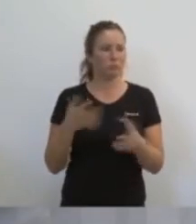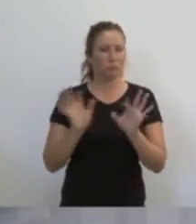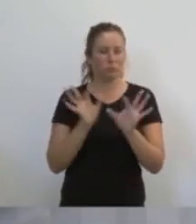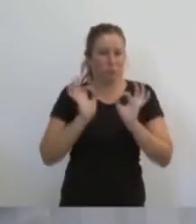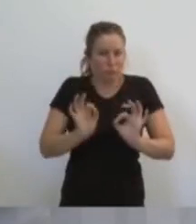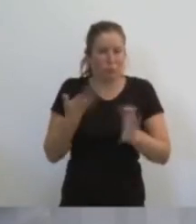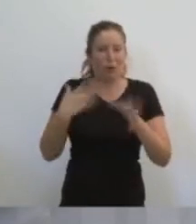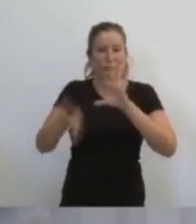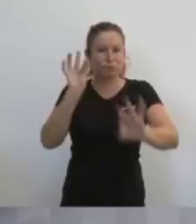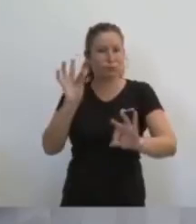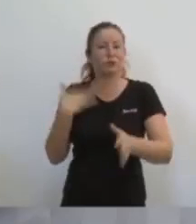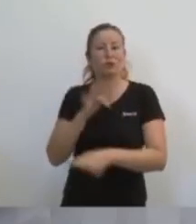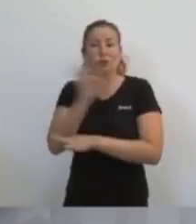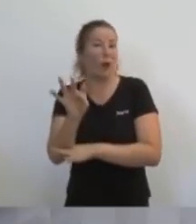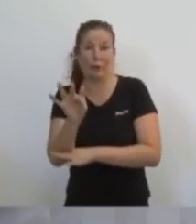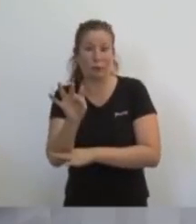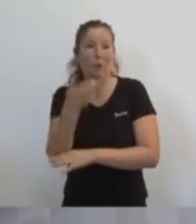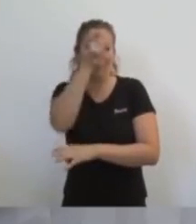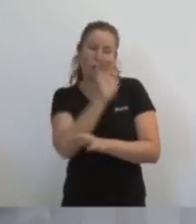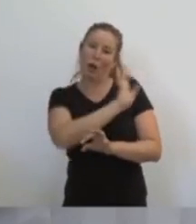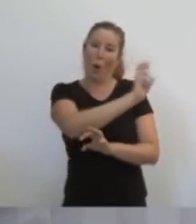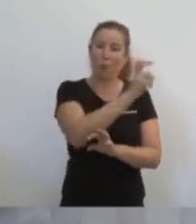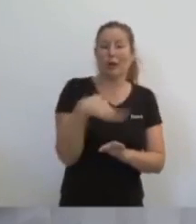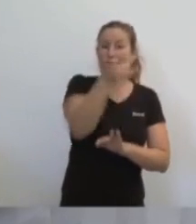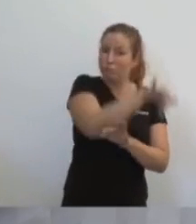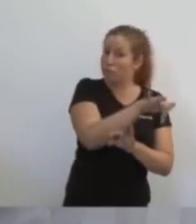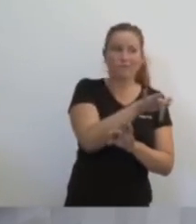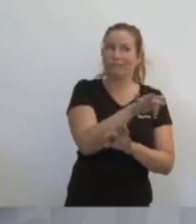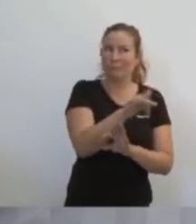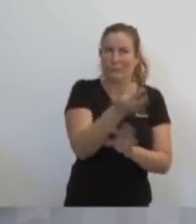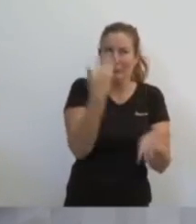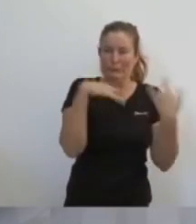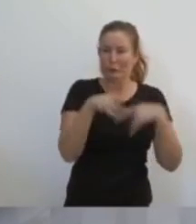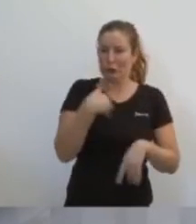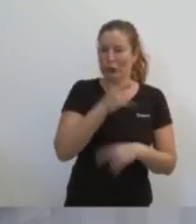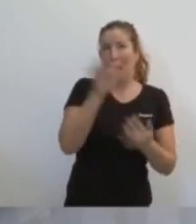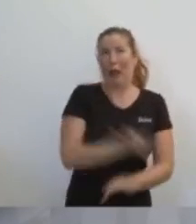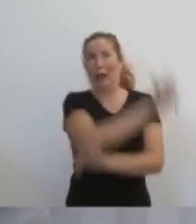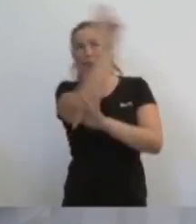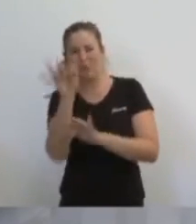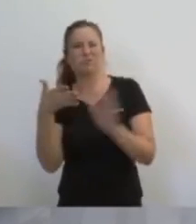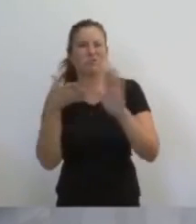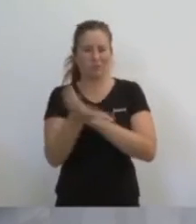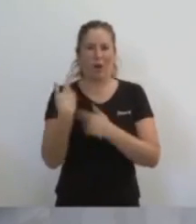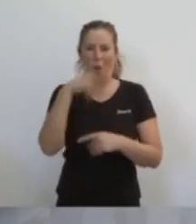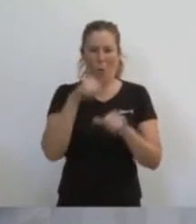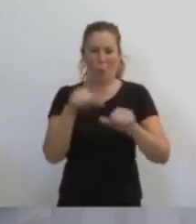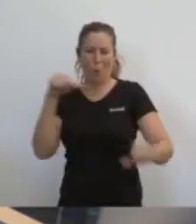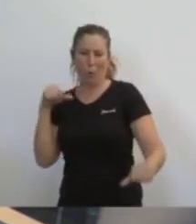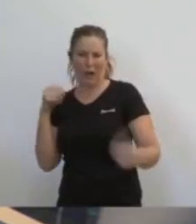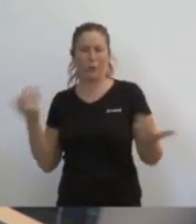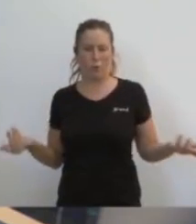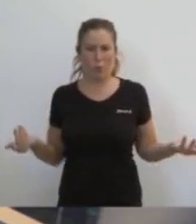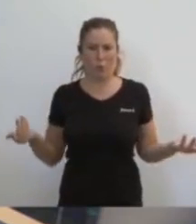I en aquell moment el diputat de Ciudadanos, que ara no és el diputat de Ciudadanos, el va vetar. Miren com canvien les coses. Fa un any vetava l'augment de les assignacions als